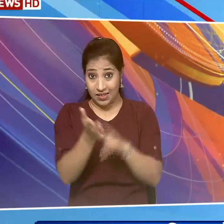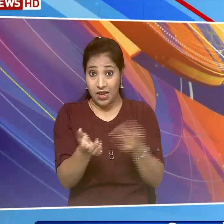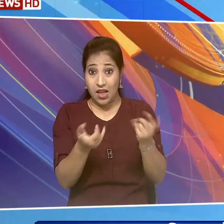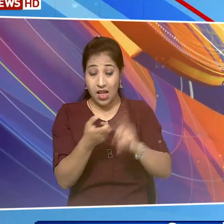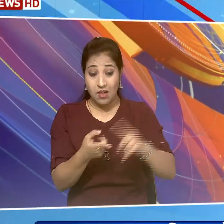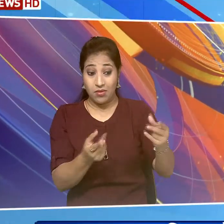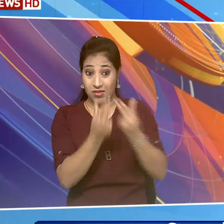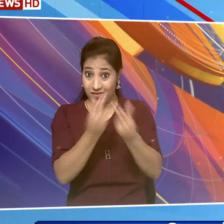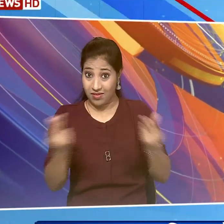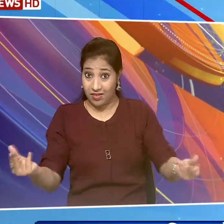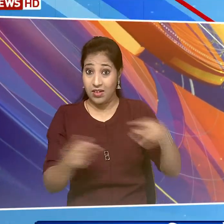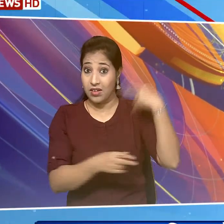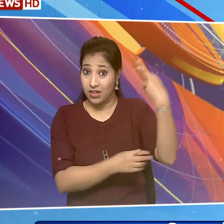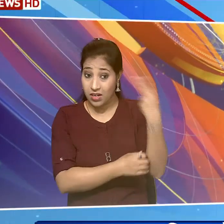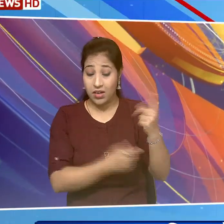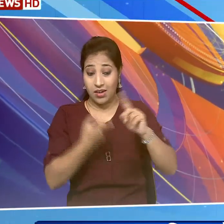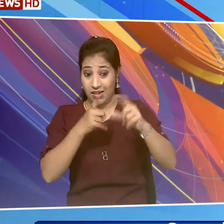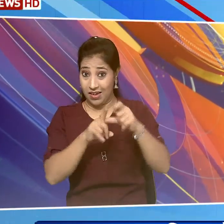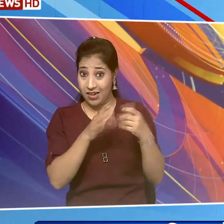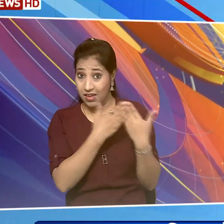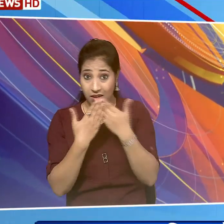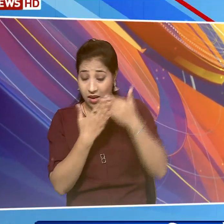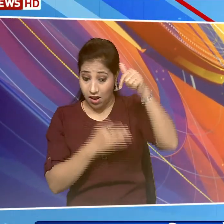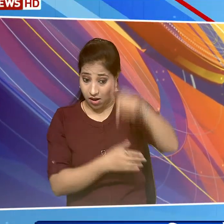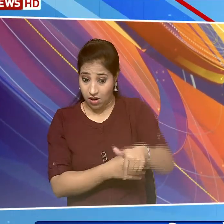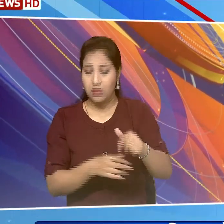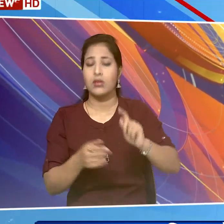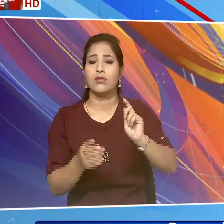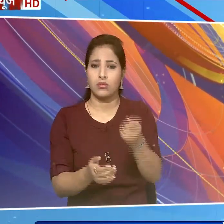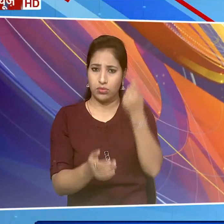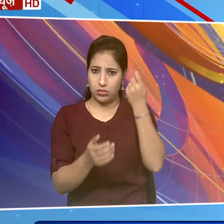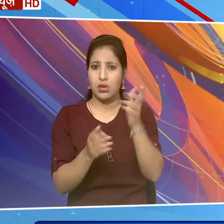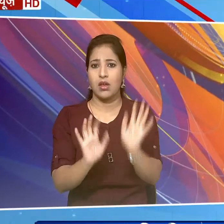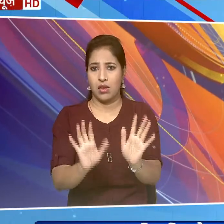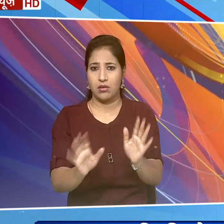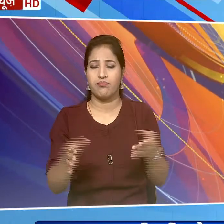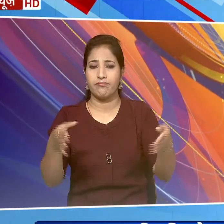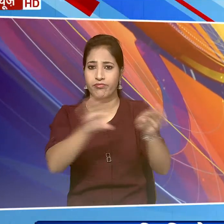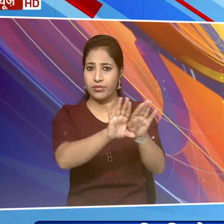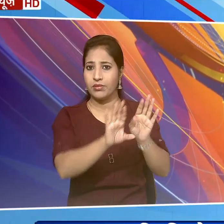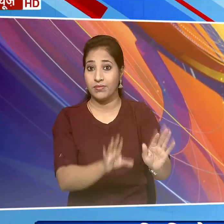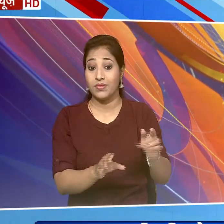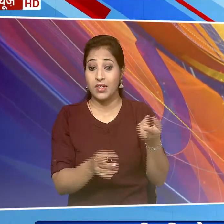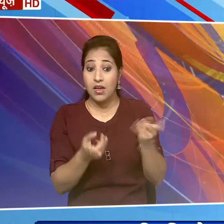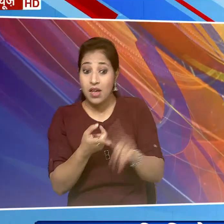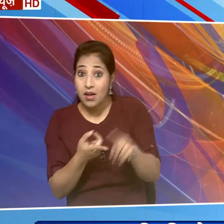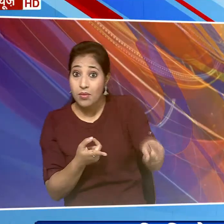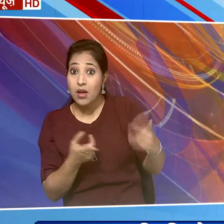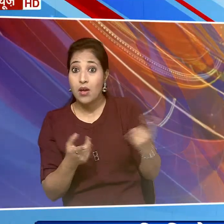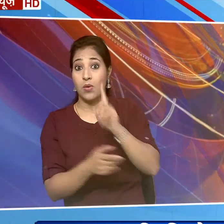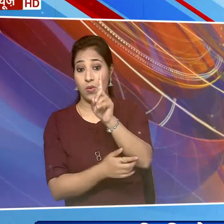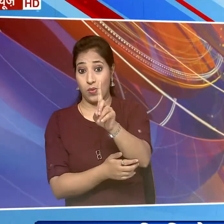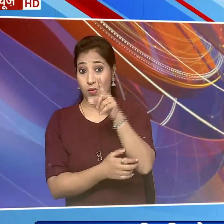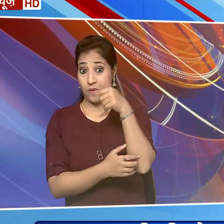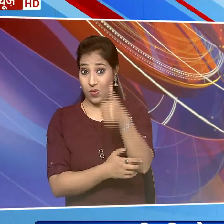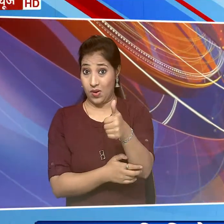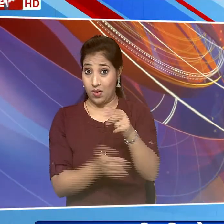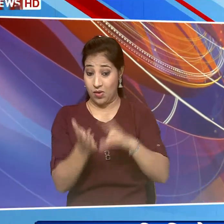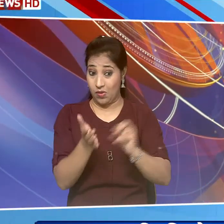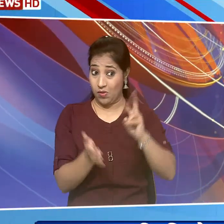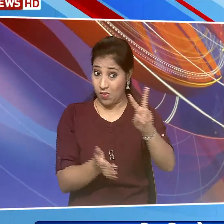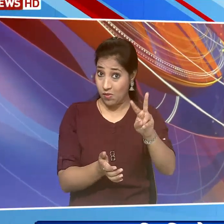दीपावली के कारण शिक्षन संस्थानों में आज अवकाश रहेगा इसकी भरपाई के लिए 19 नवंबर